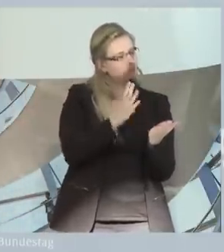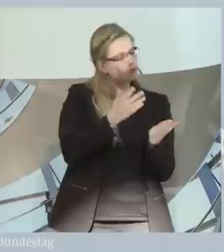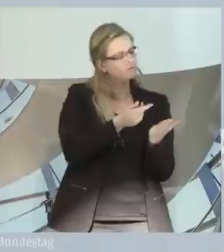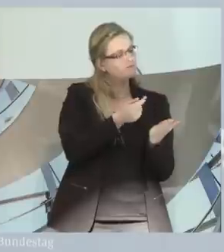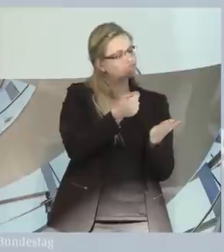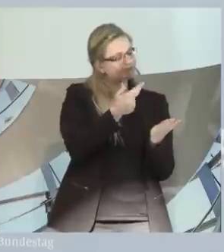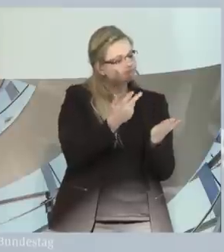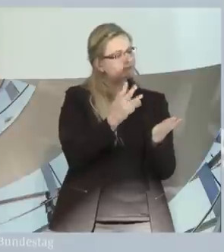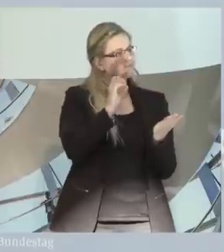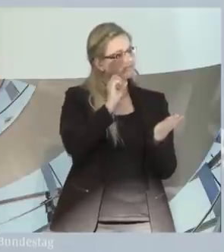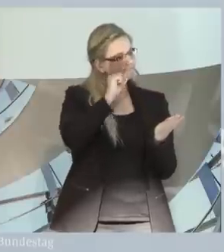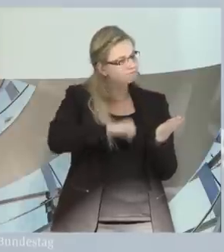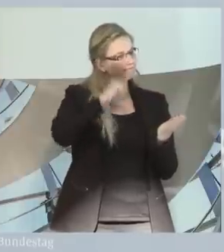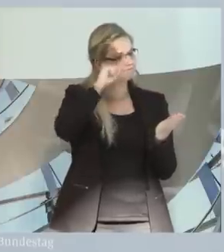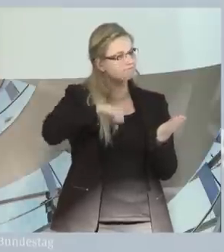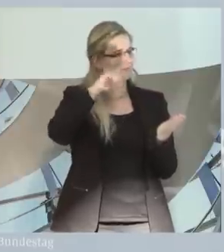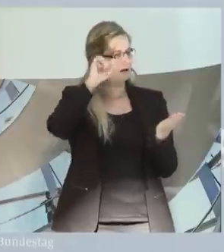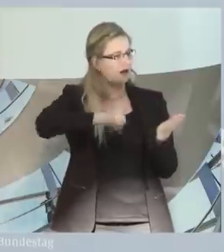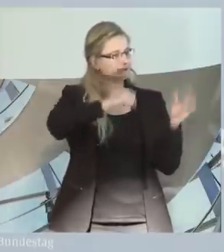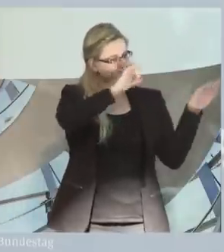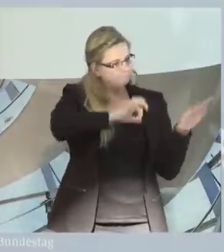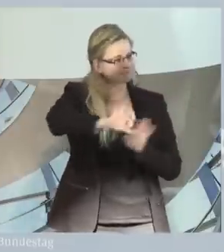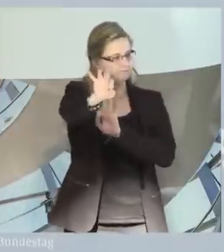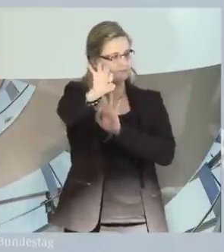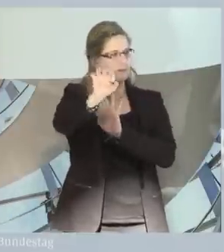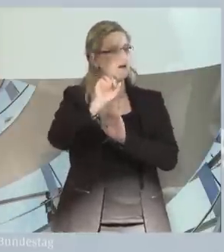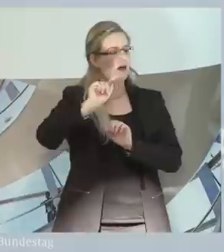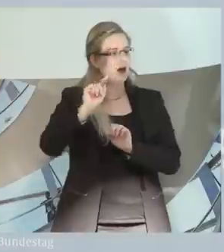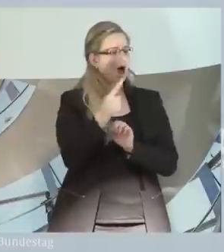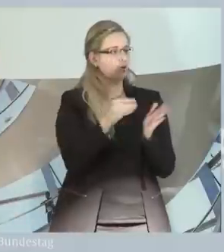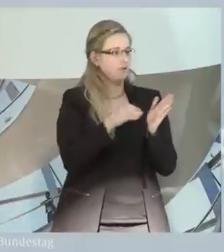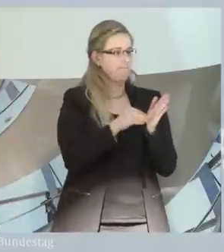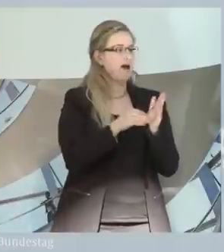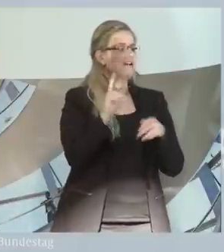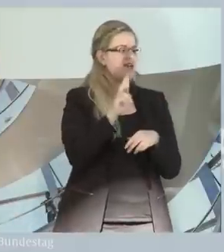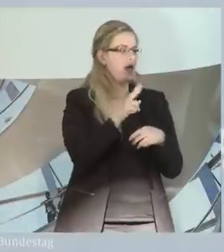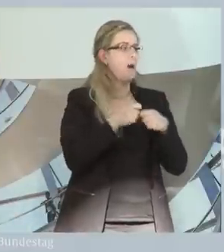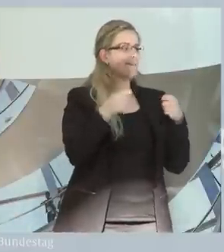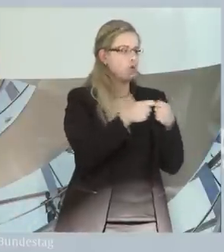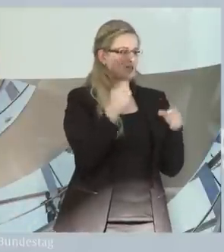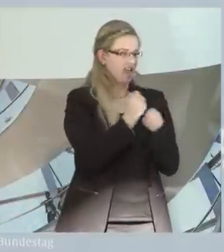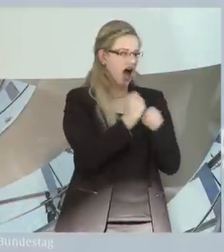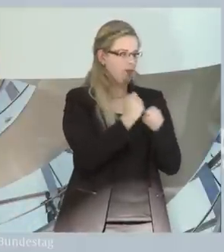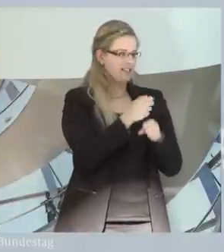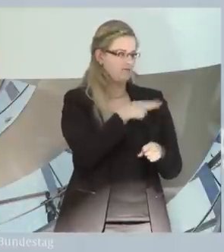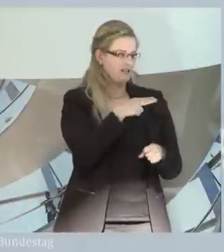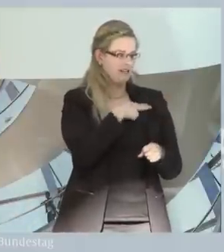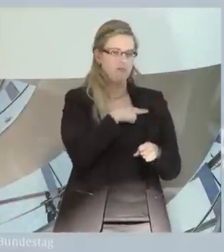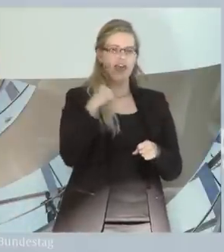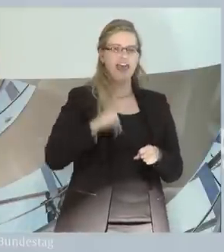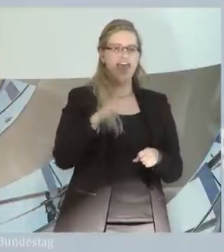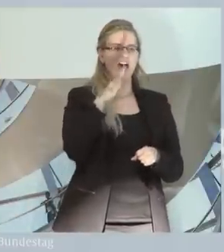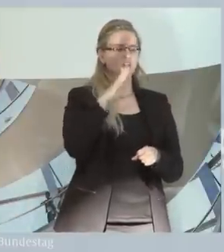Weg gebracht werden kann. In Zusammenarbeit mit dem Bundesarbeitsministerium begrüße sehr herzlich Herrn Dr. Schmachtenberg, den